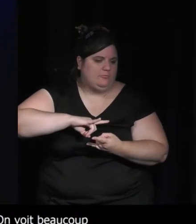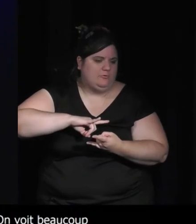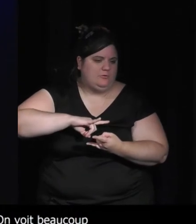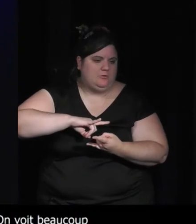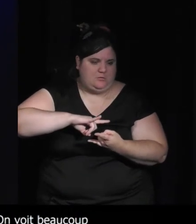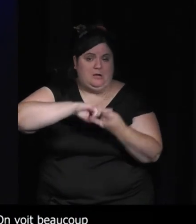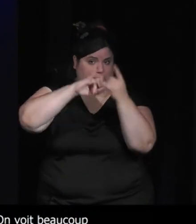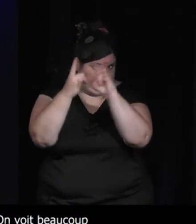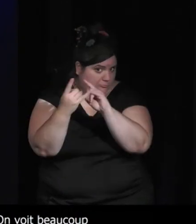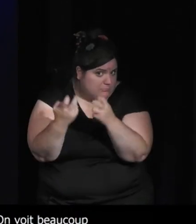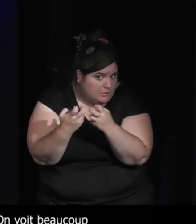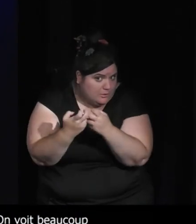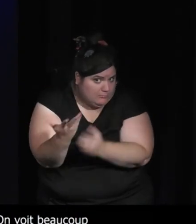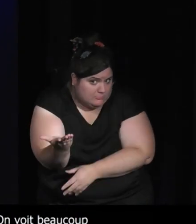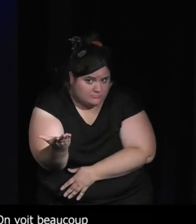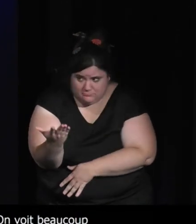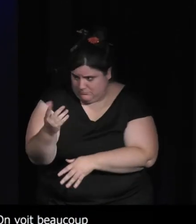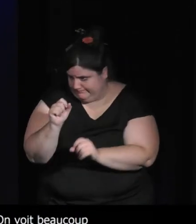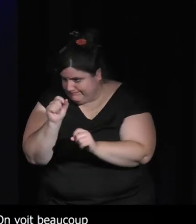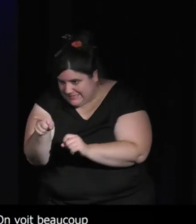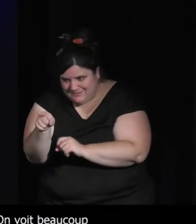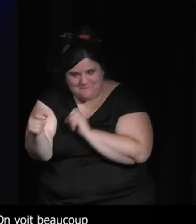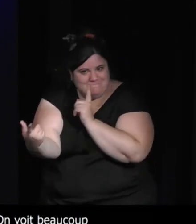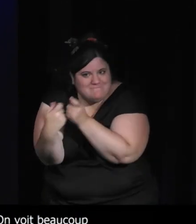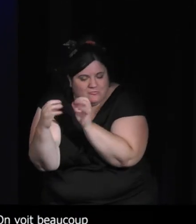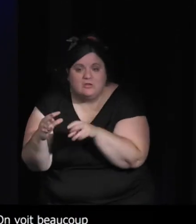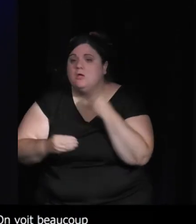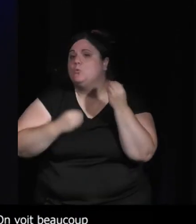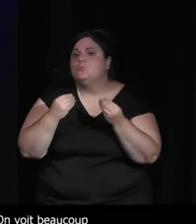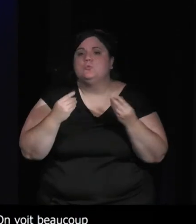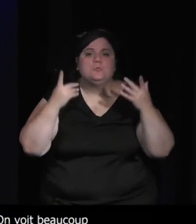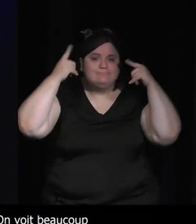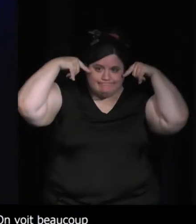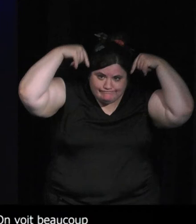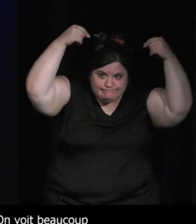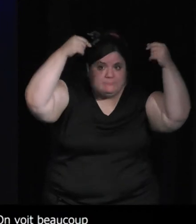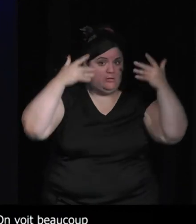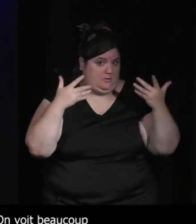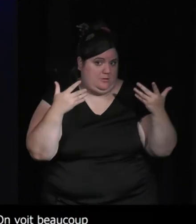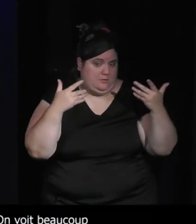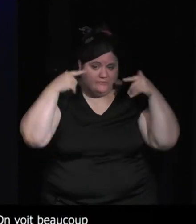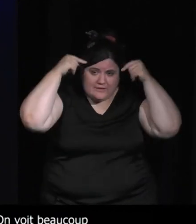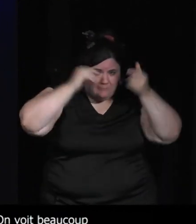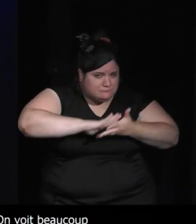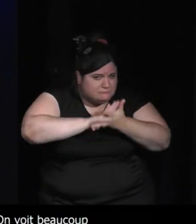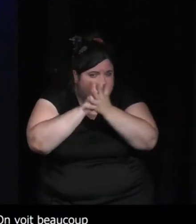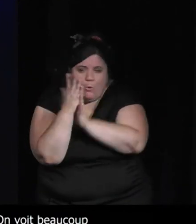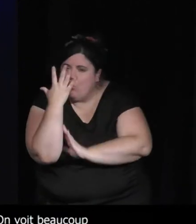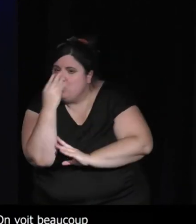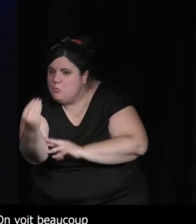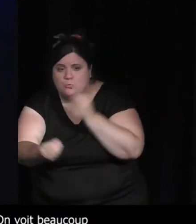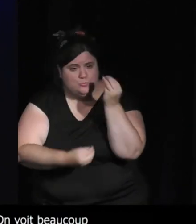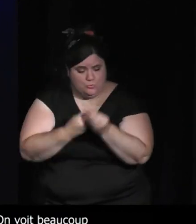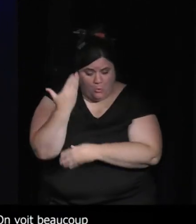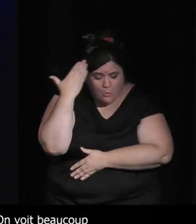des jeux vidéo mais quand on pense à Twilight Princess avec Zelda où se transforme en loup ou à AR un jeu plus récent où on